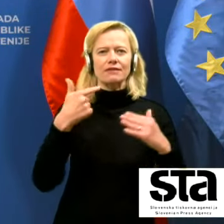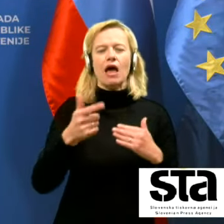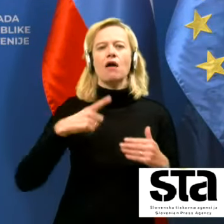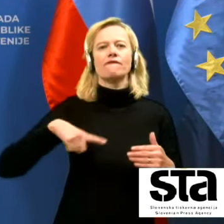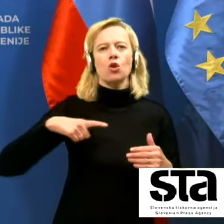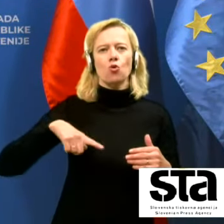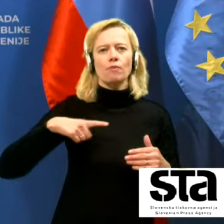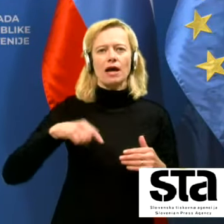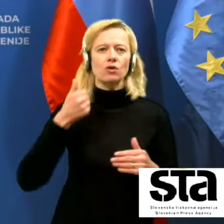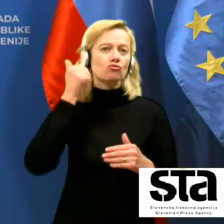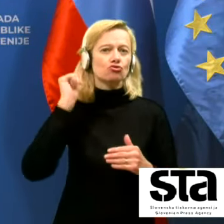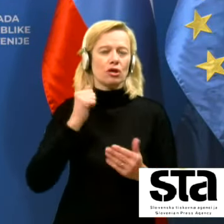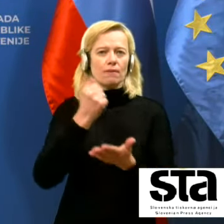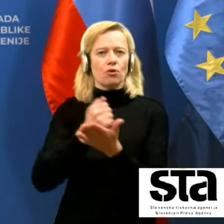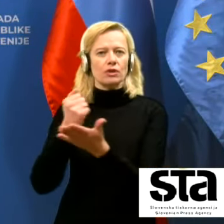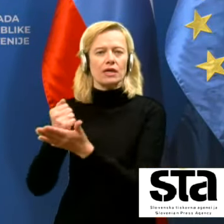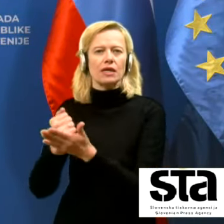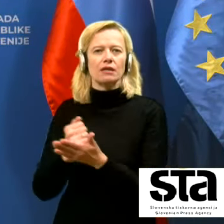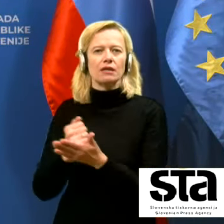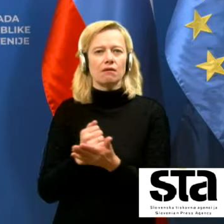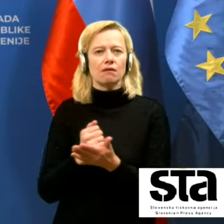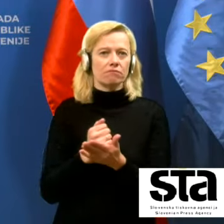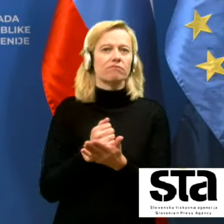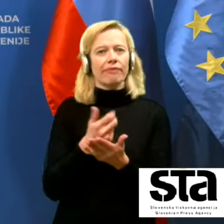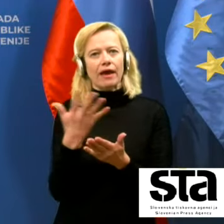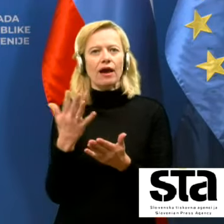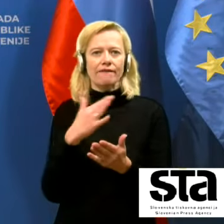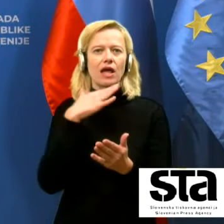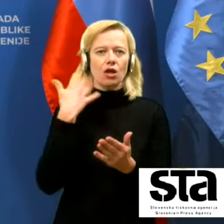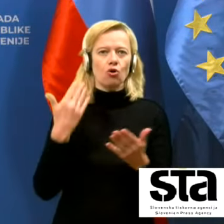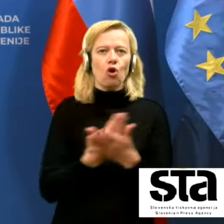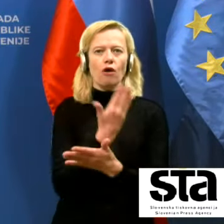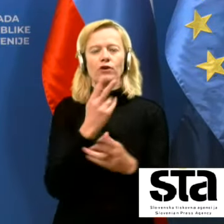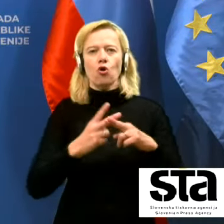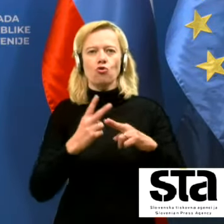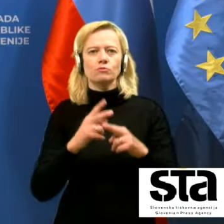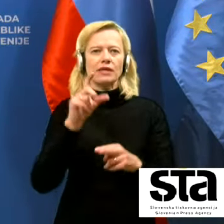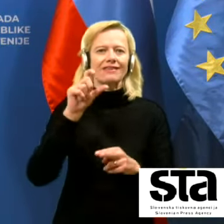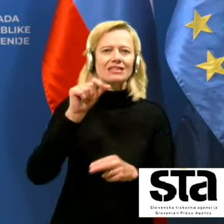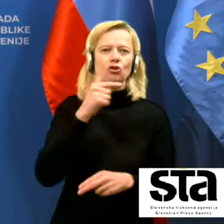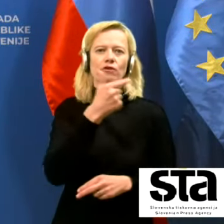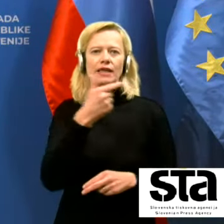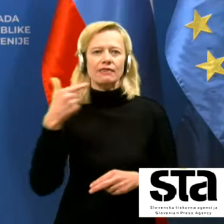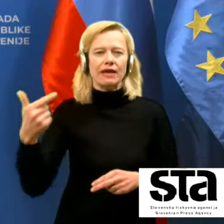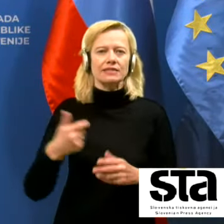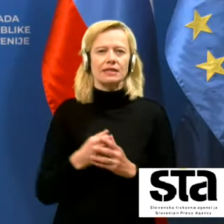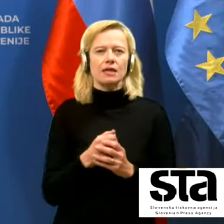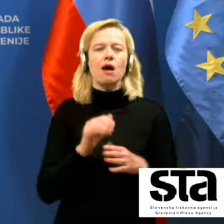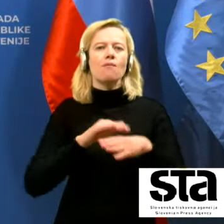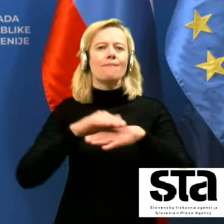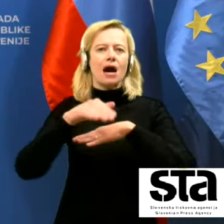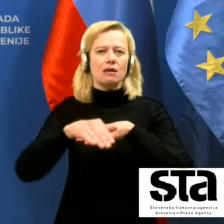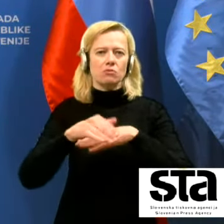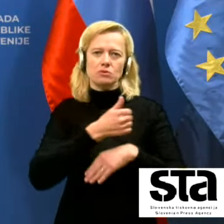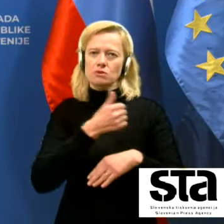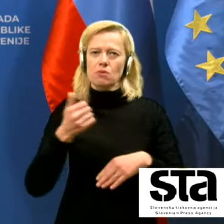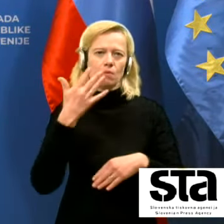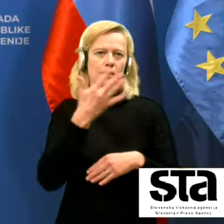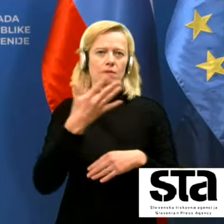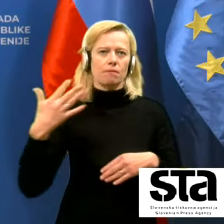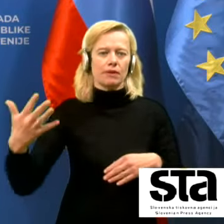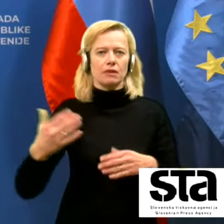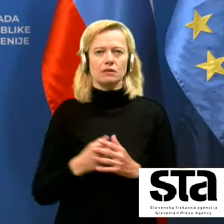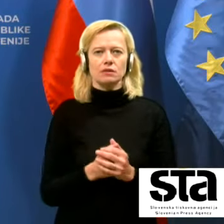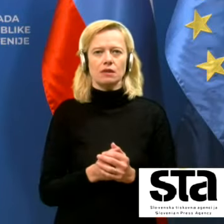Ljubljani včeraj potrjenih kar nekaj, veliko novih okužb 222, v Mariboru pa le 55.